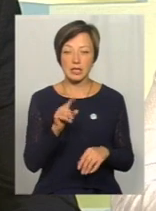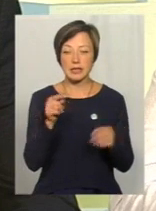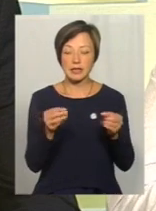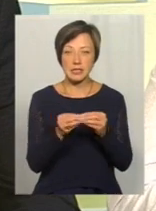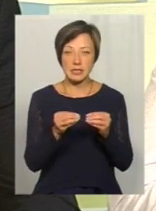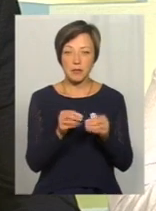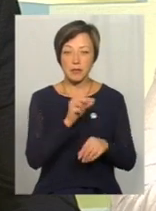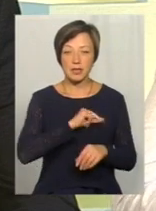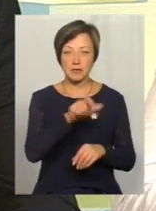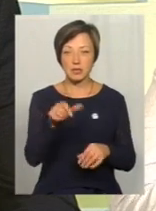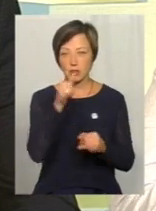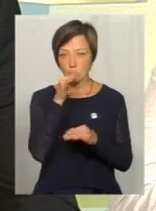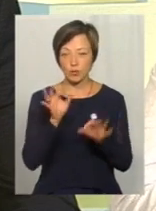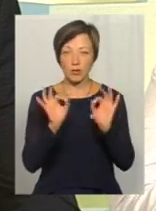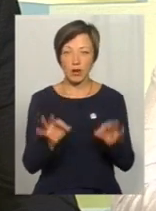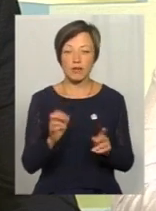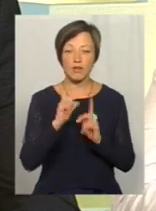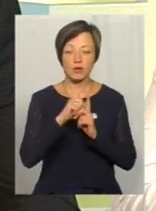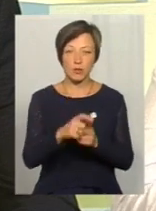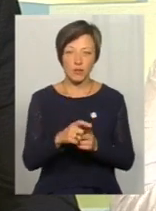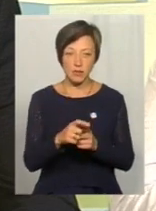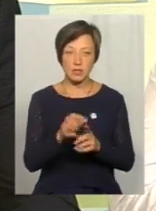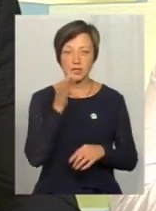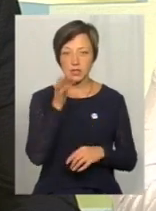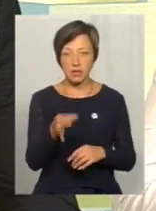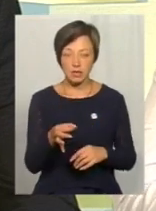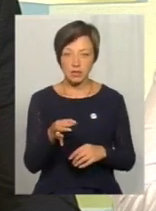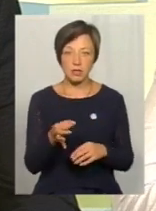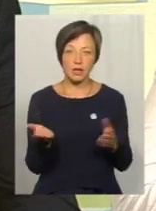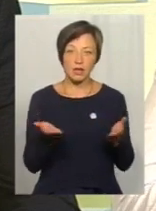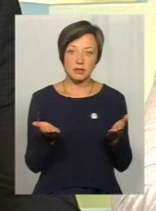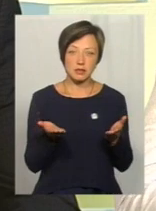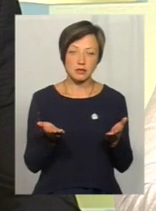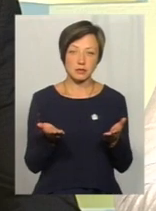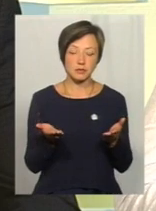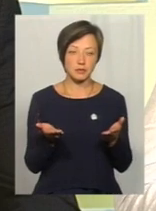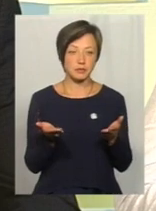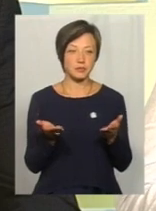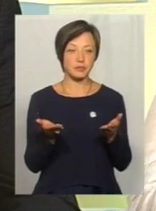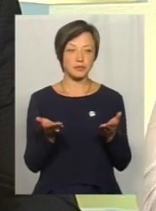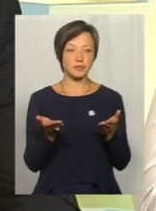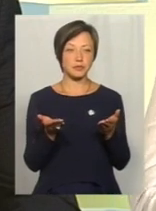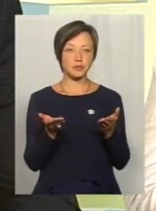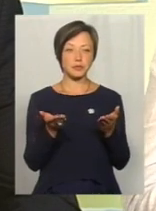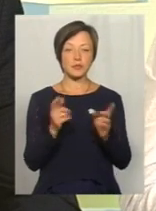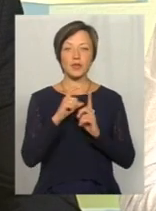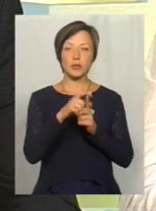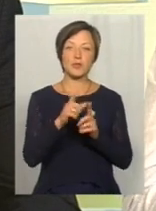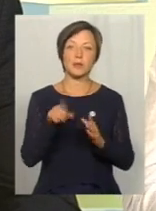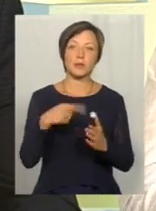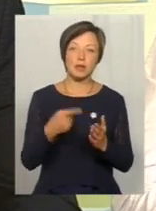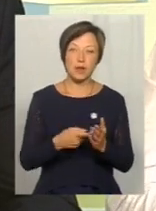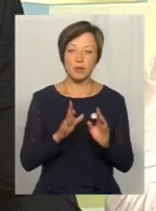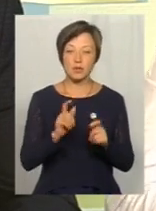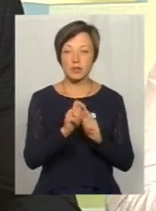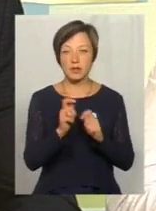працівники не зможуть коректно сказати, якісь, наприклад, відповісти на питання, які